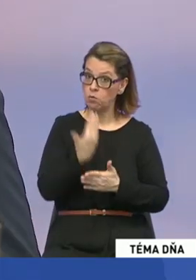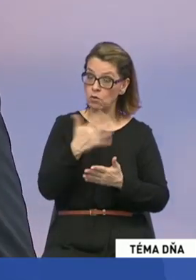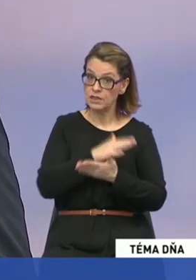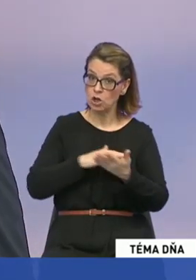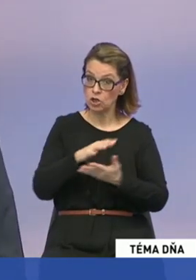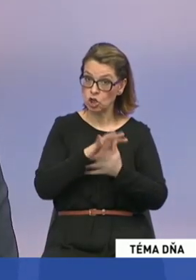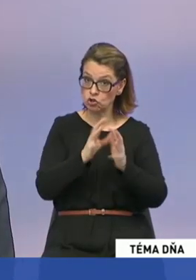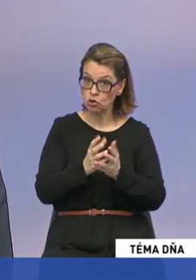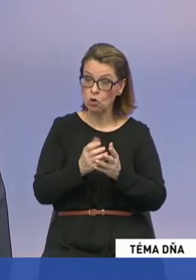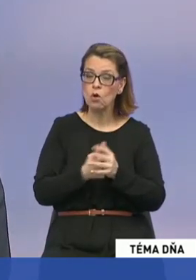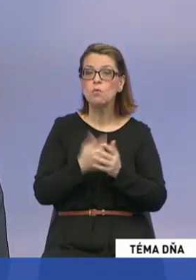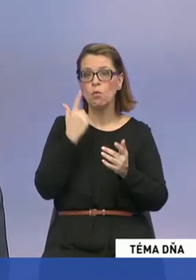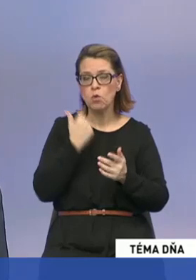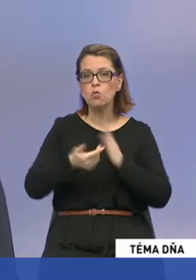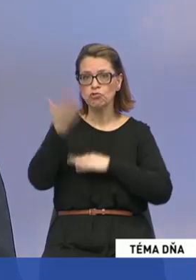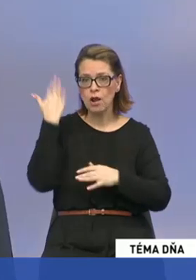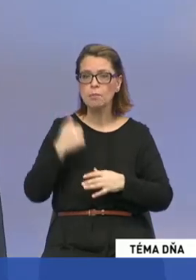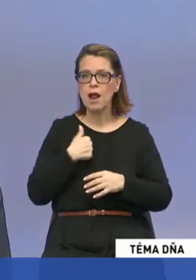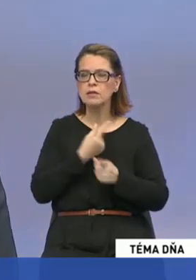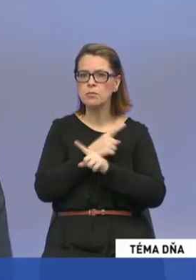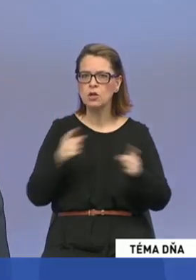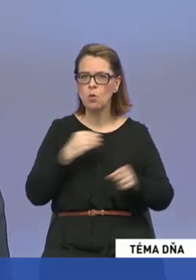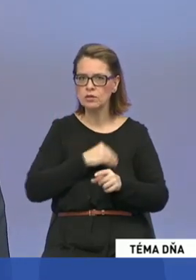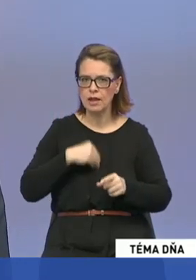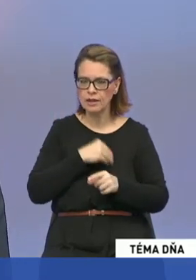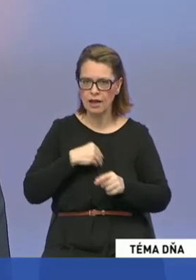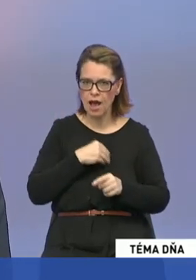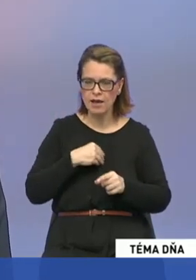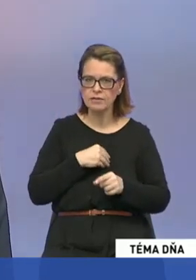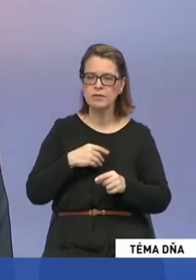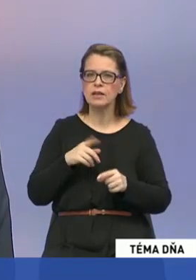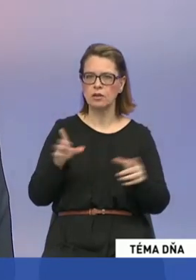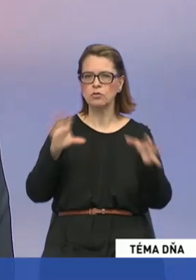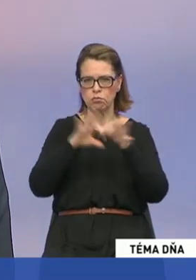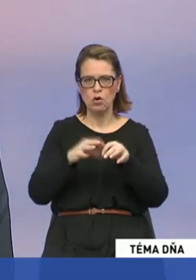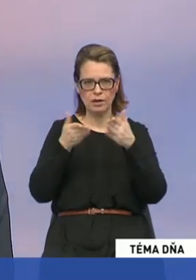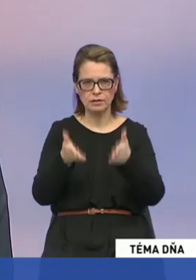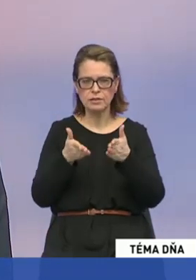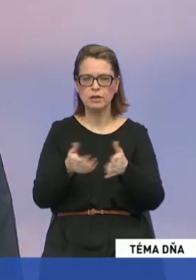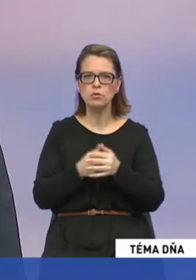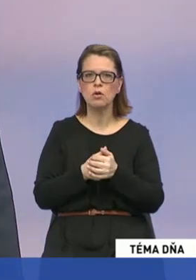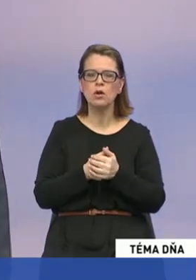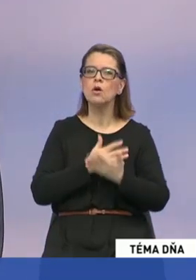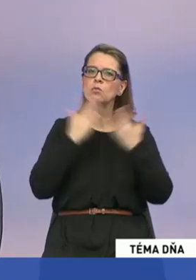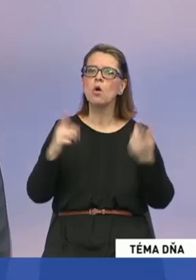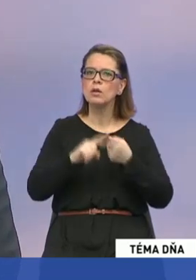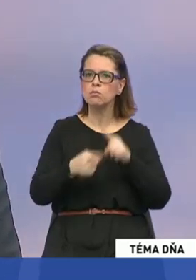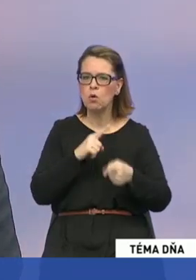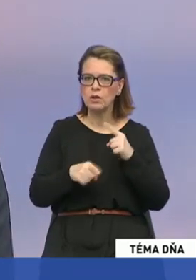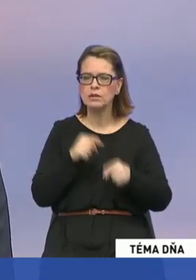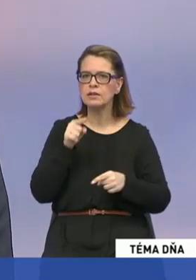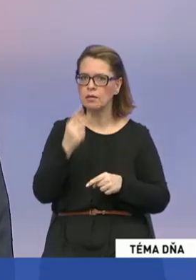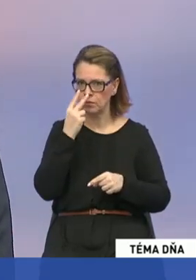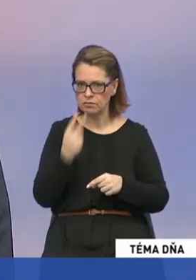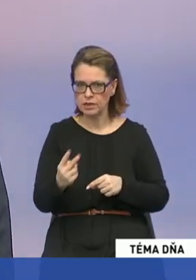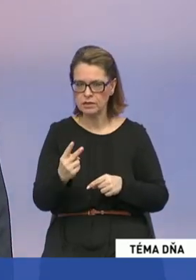bohužiaľ bolo tu množstvo rôznych káuz z tých spojených, pretože mnohí politici tam videli